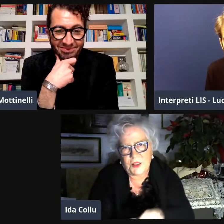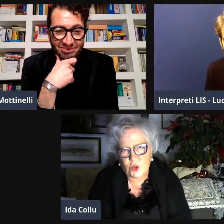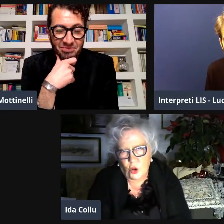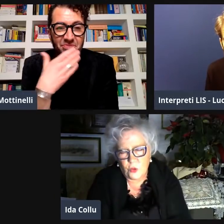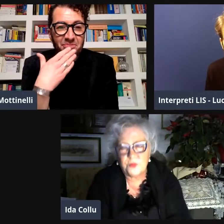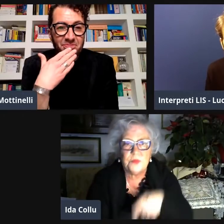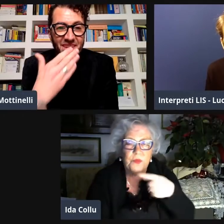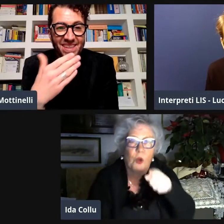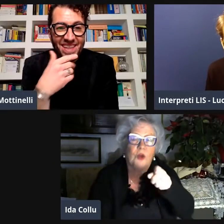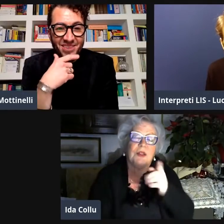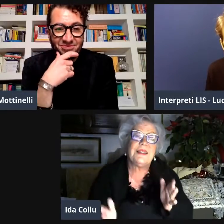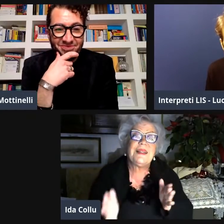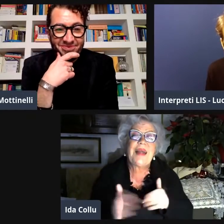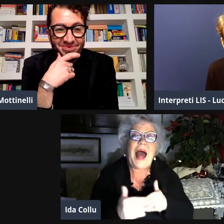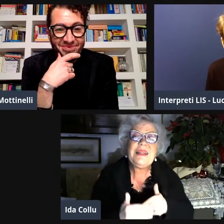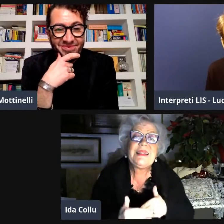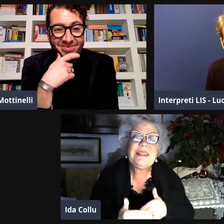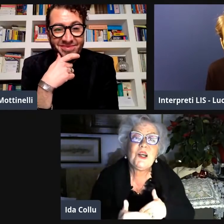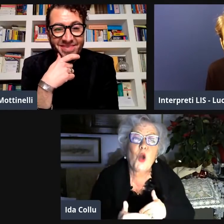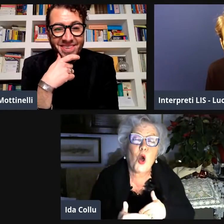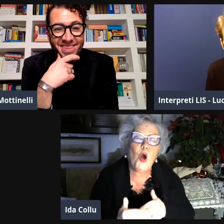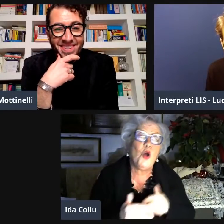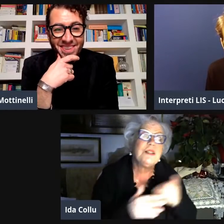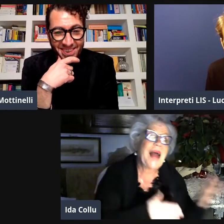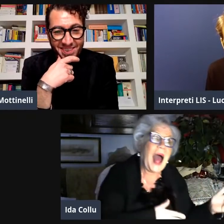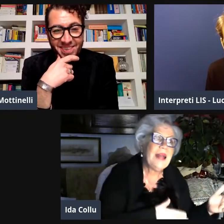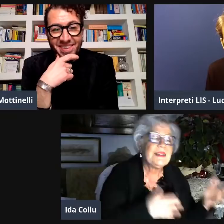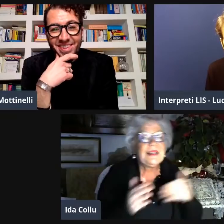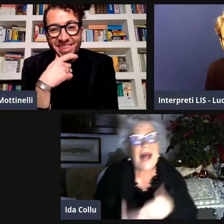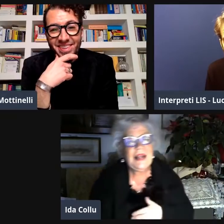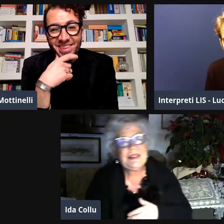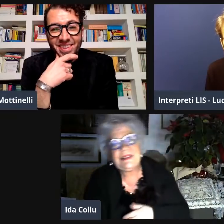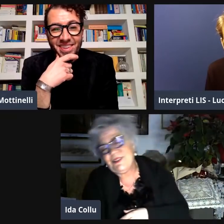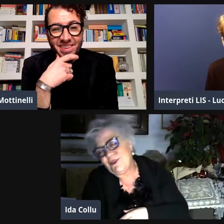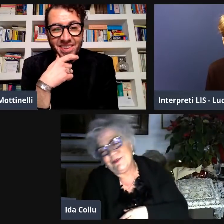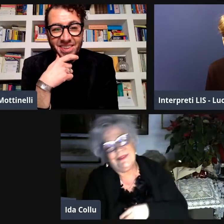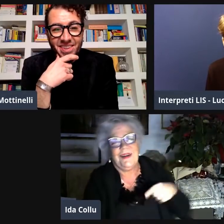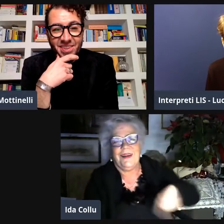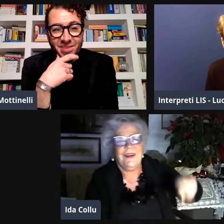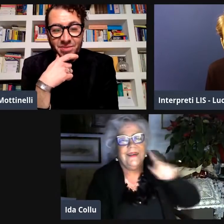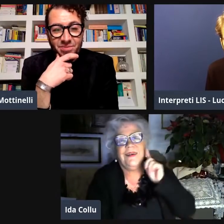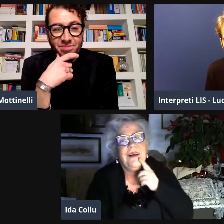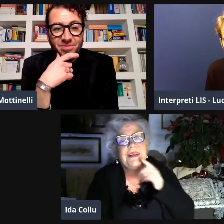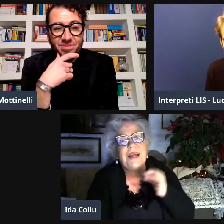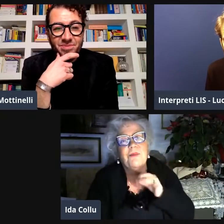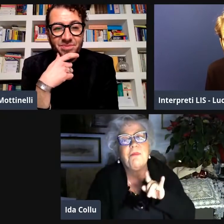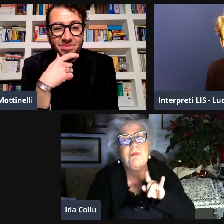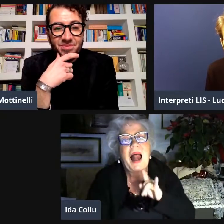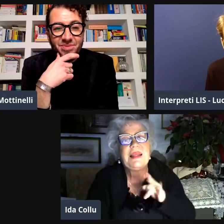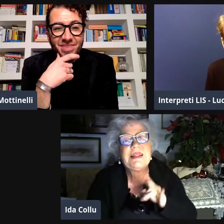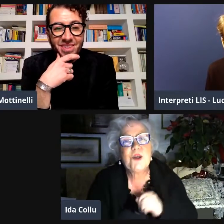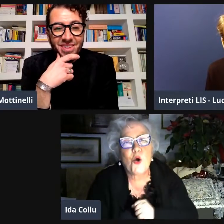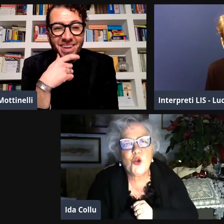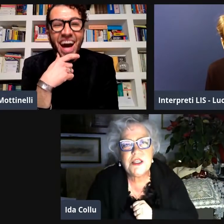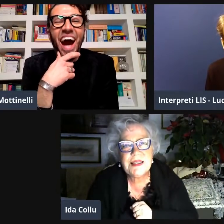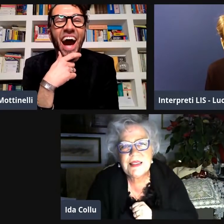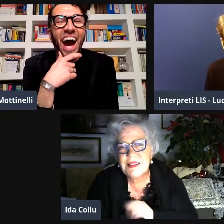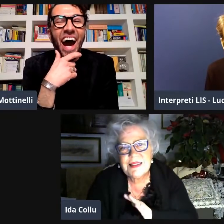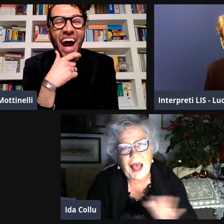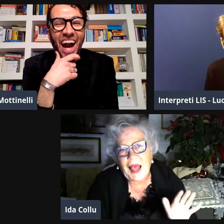ricordo e volevo dire solo questo quello dello stanzino nella stanza grande no